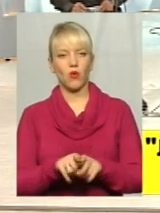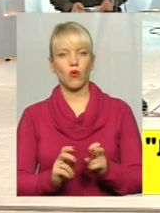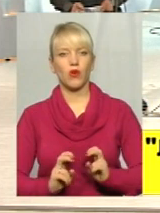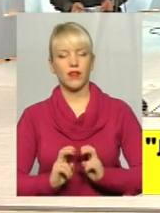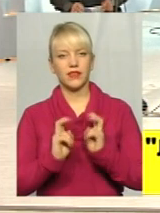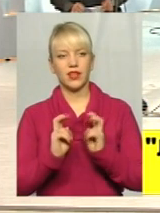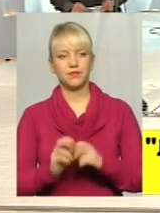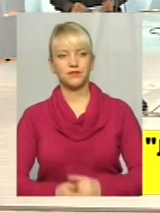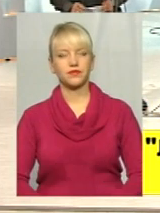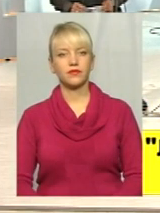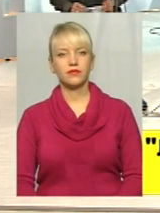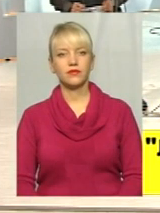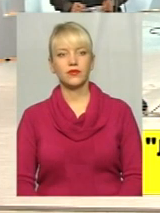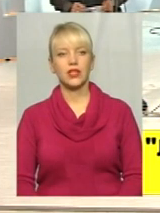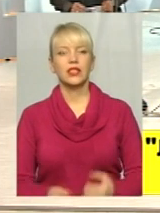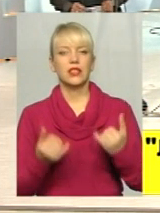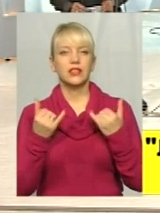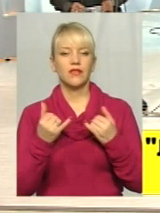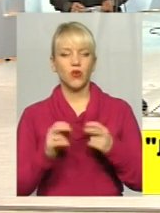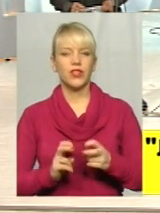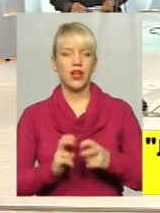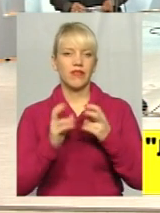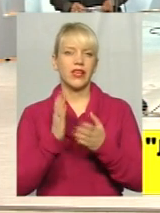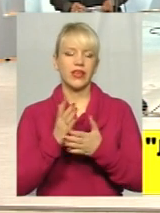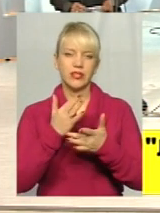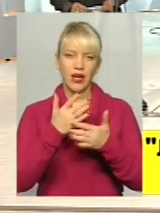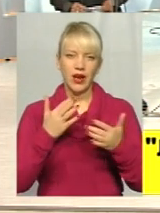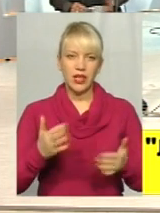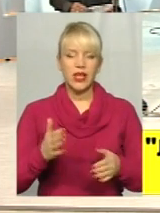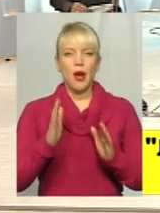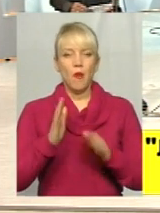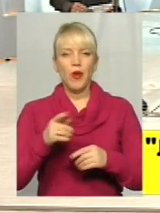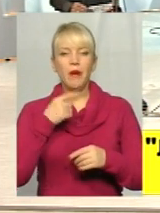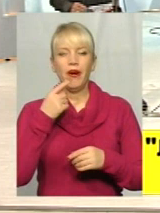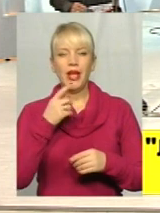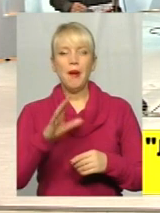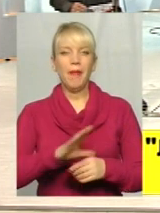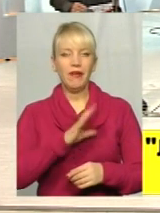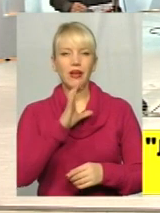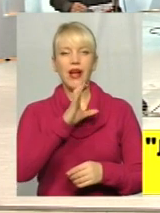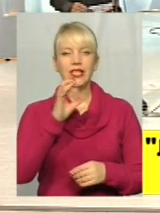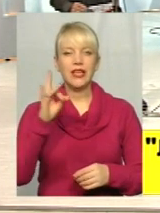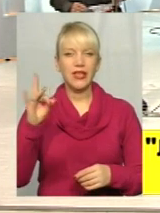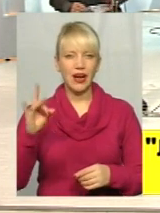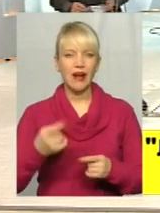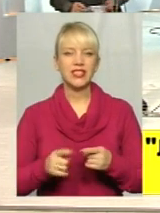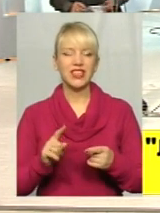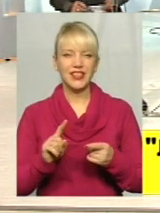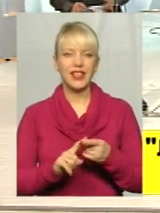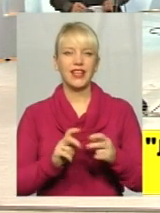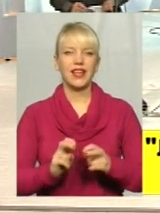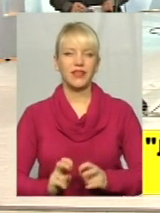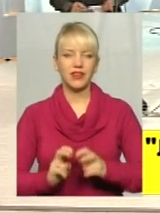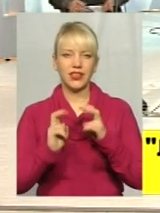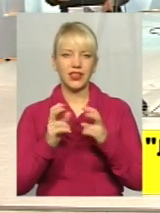такого сьогодні ліфти є різні. Будемо говорити, бувші савдеповські